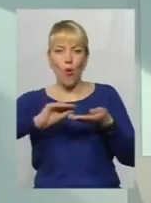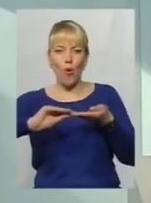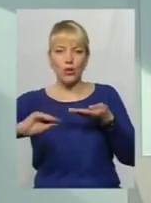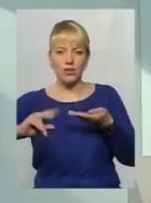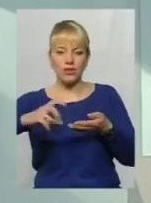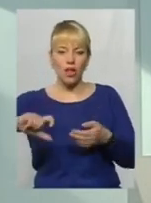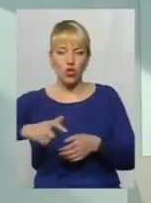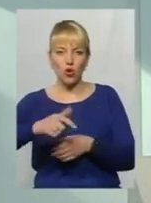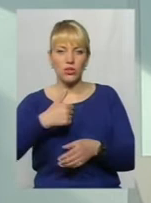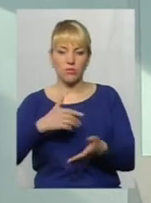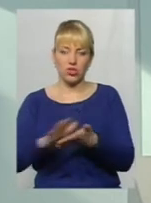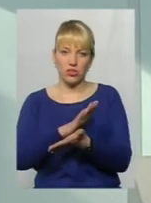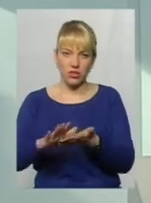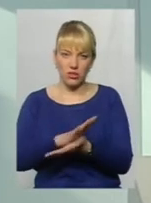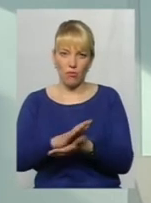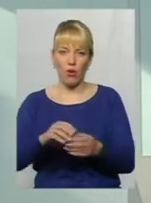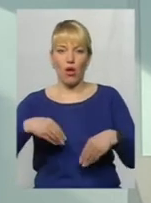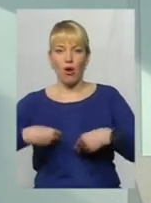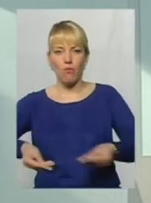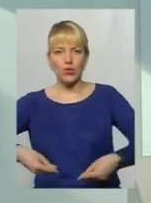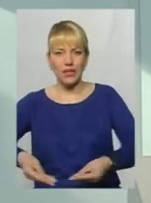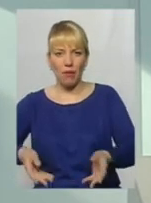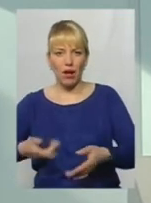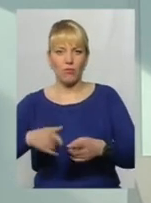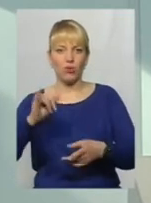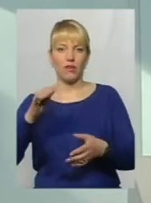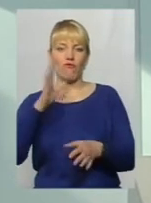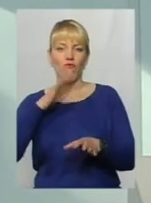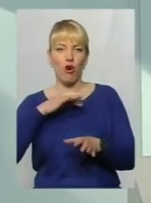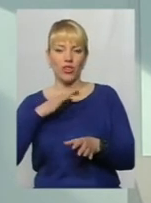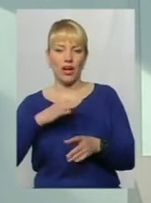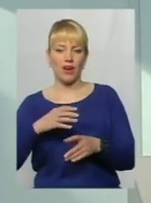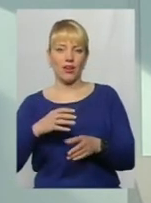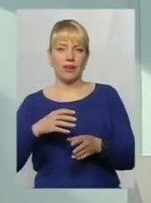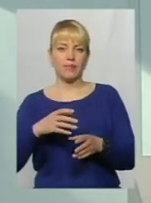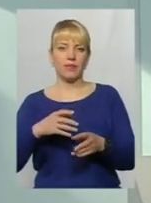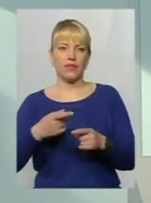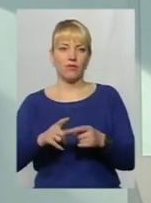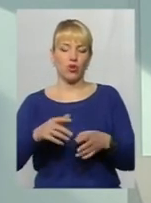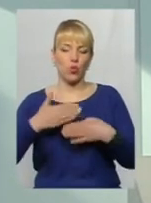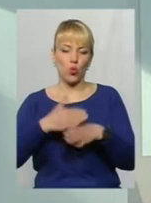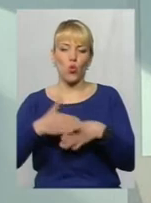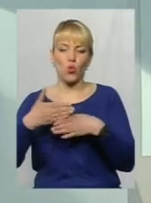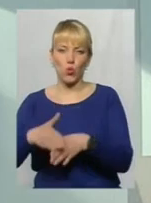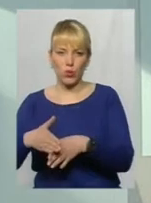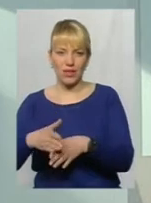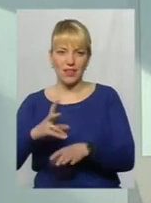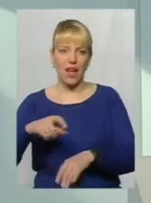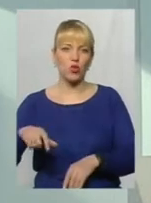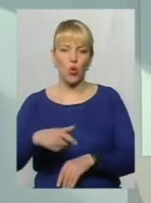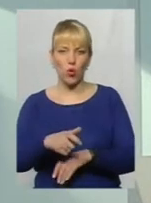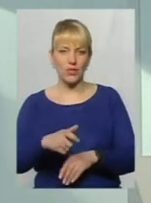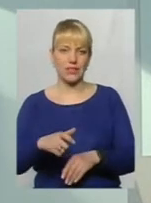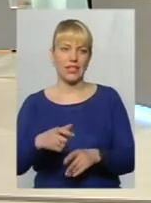його чистимо, посипаємо, вода йде і руйнує, замерзає всередині на дорозі, і вона